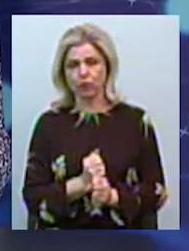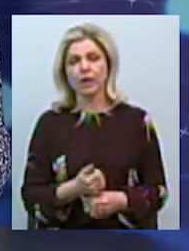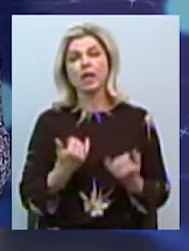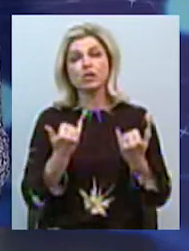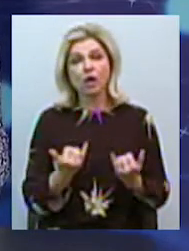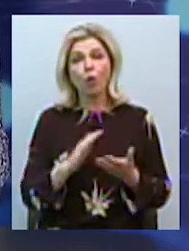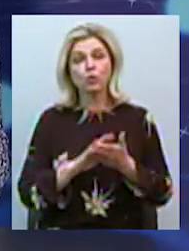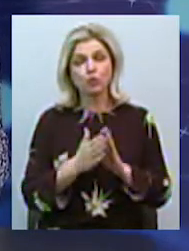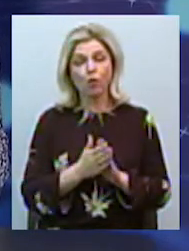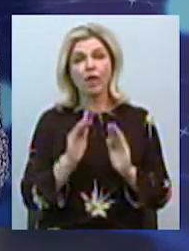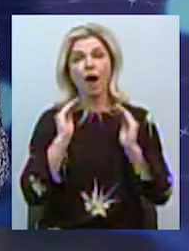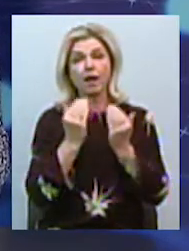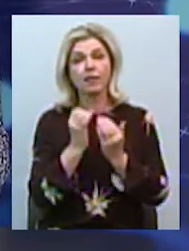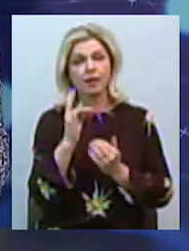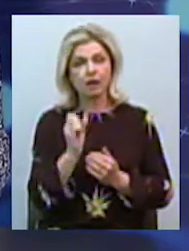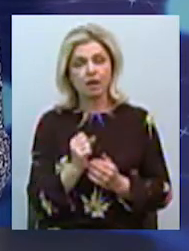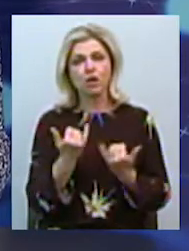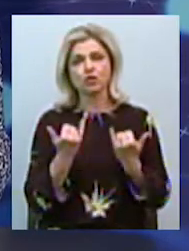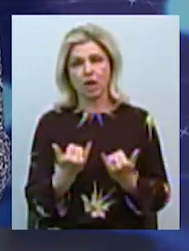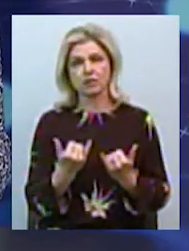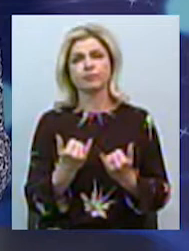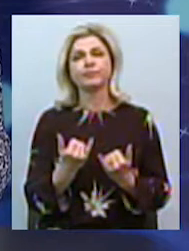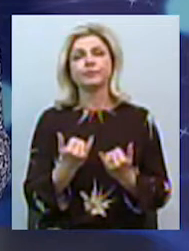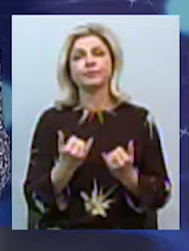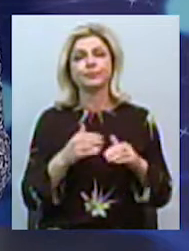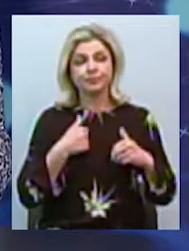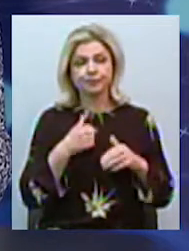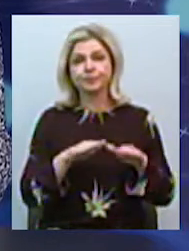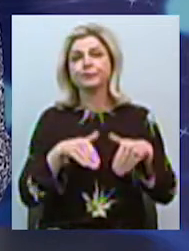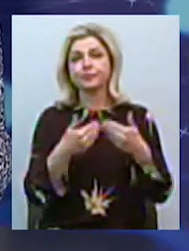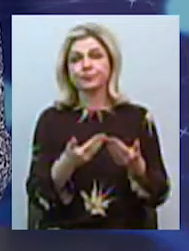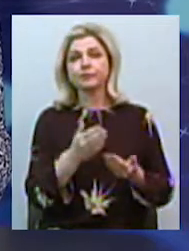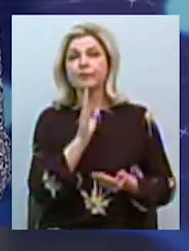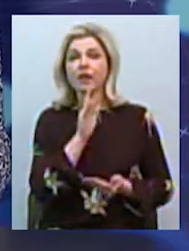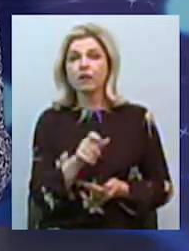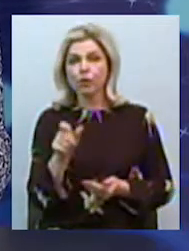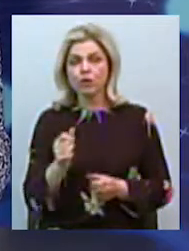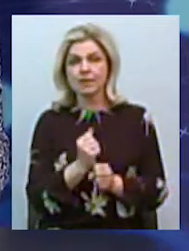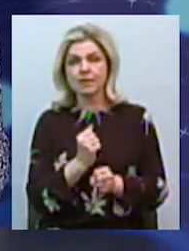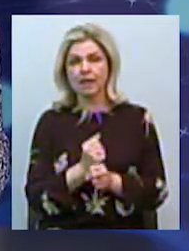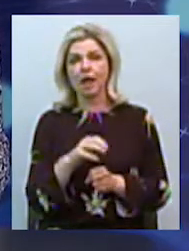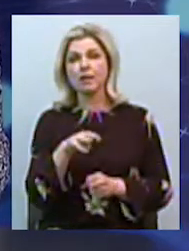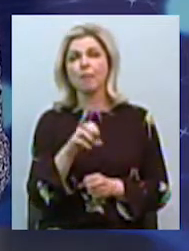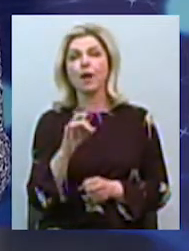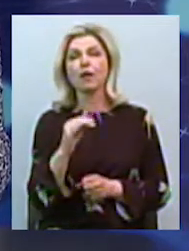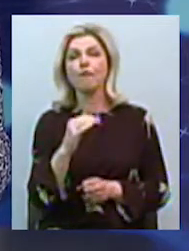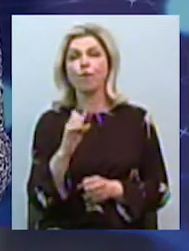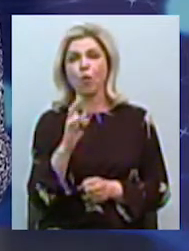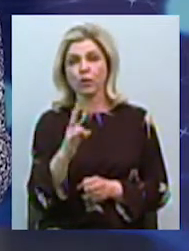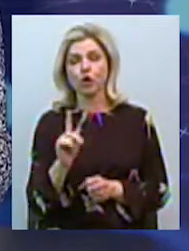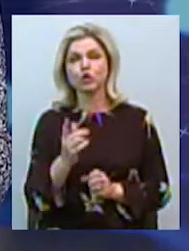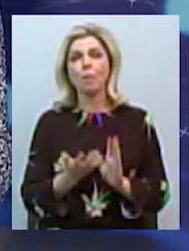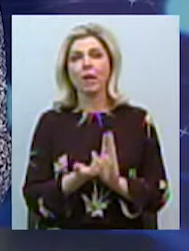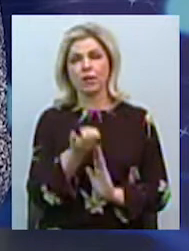условіах карантина змінили її введення. Я предложила дівочкам організувати марафон для того, щоб підтримати їх